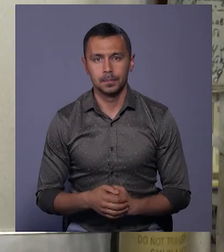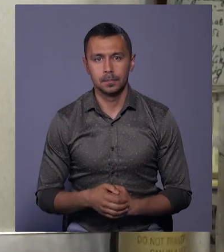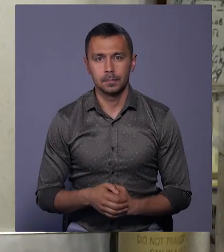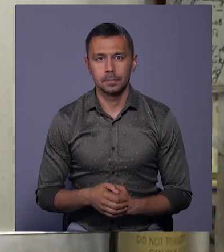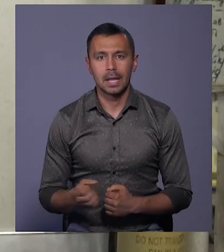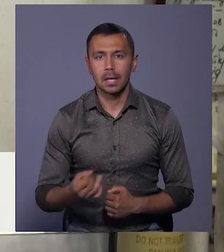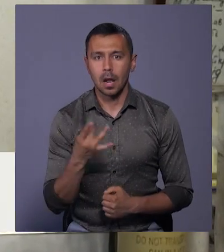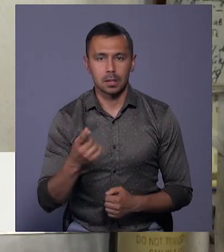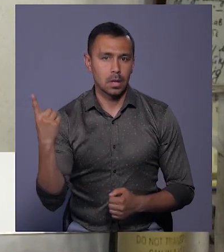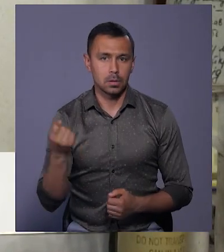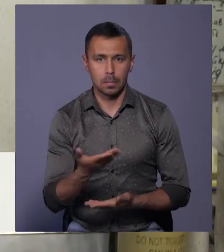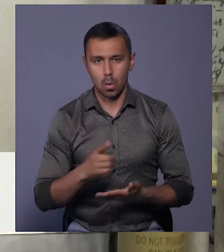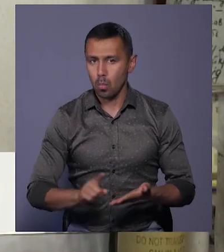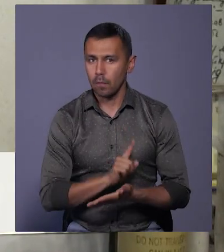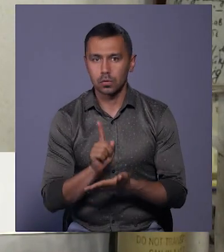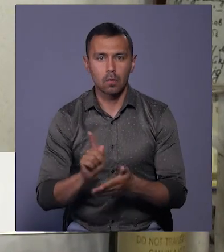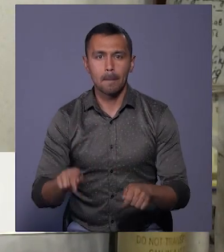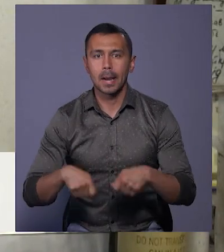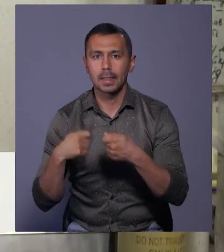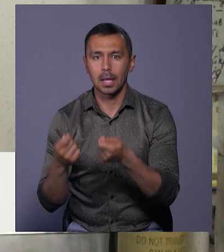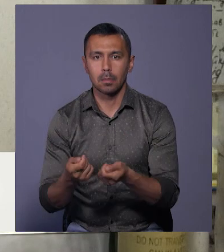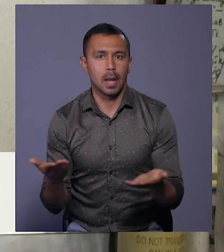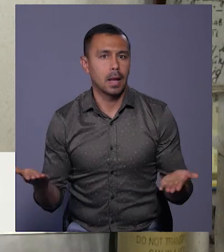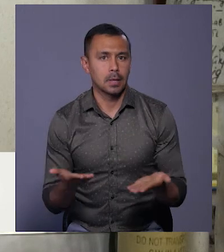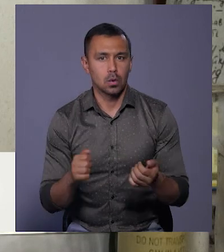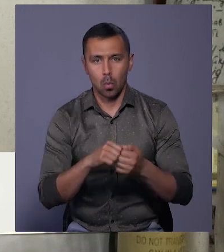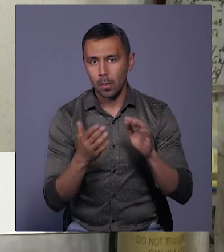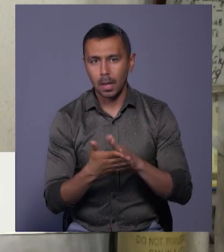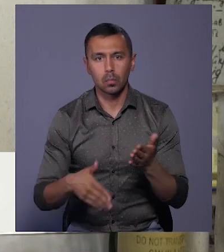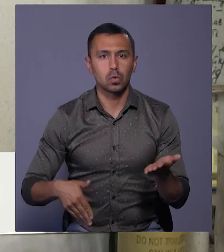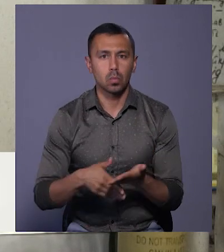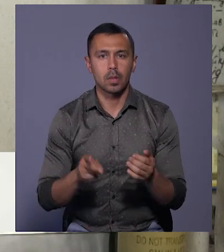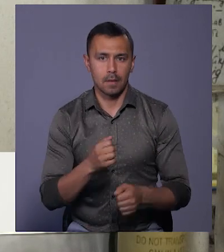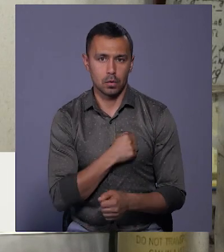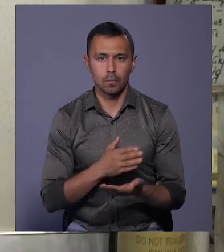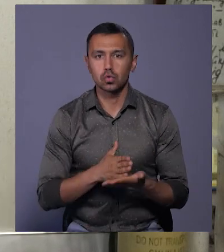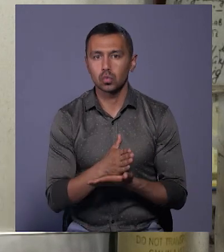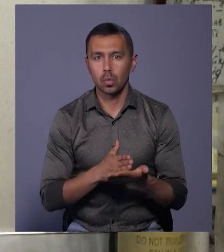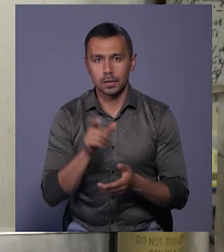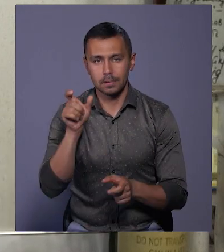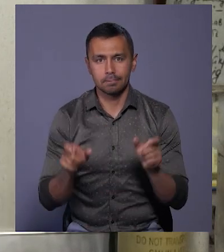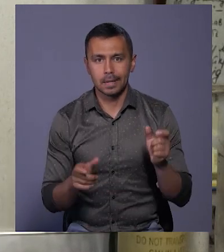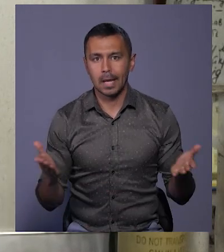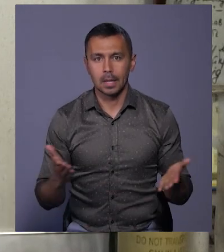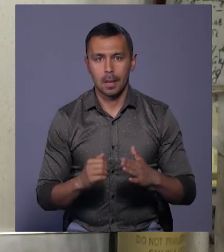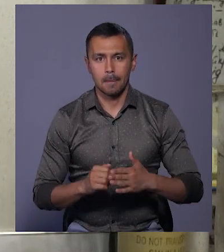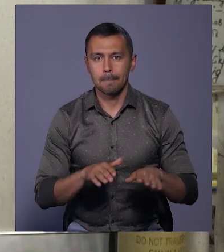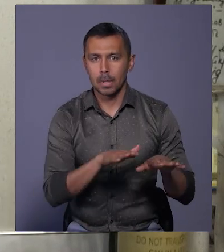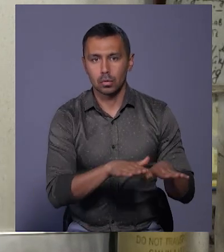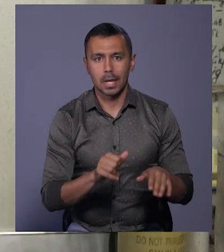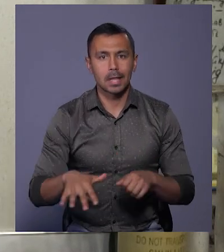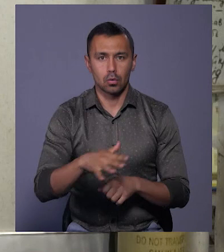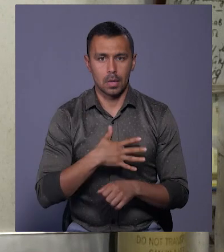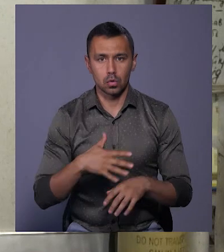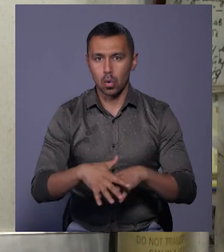Кілька разів на тиждень ми обов'язково передаємо якийсь об'єм допомоги для військовослужбовців, які базуються на території